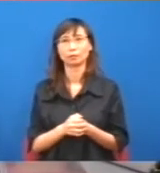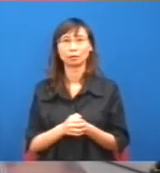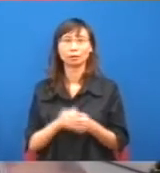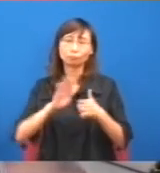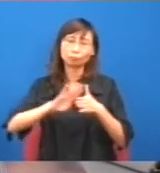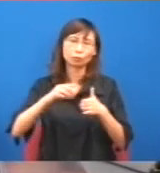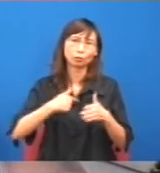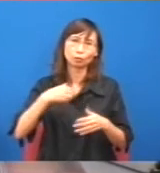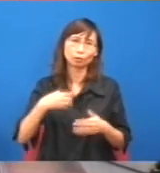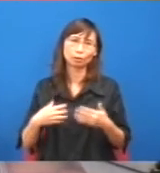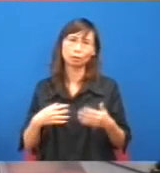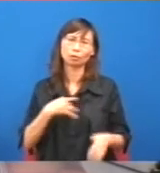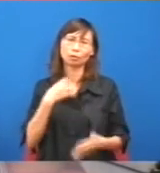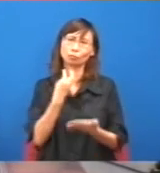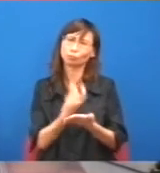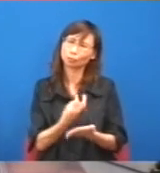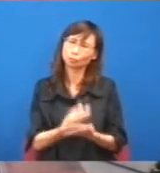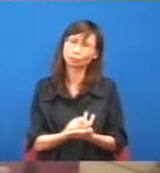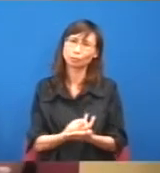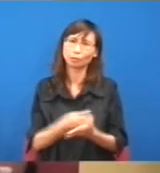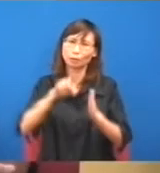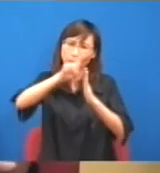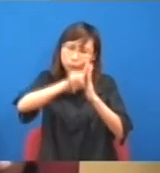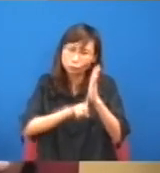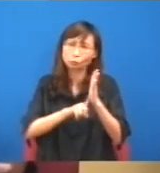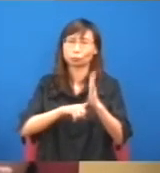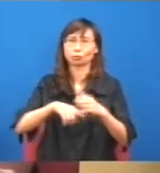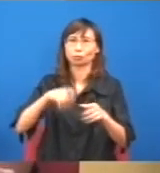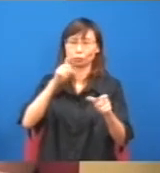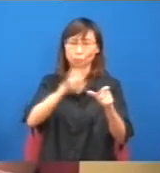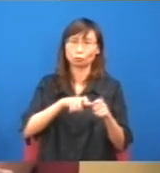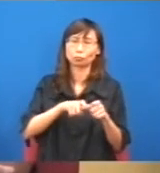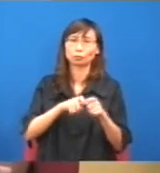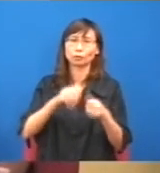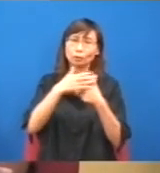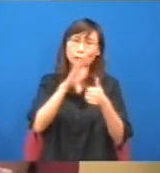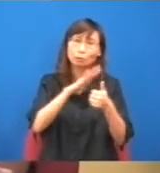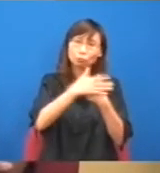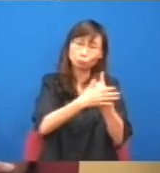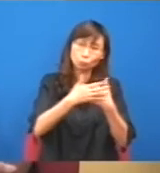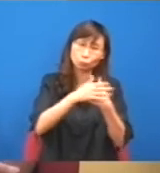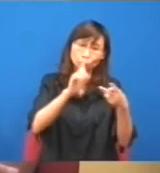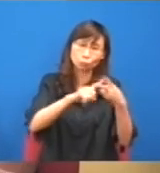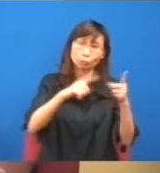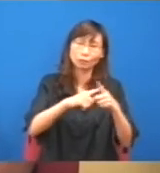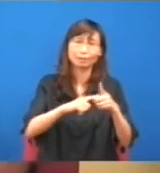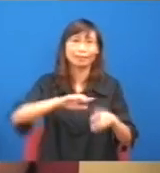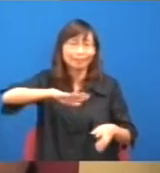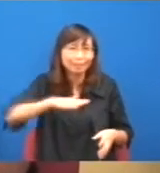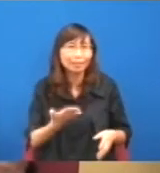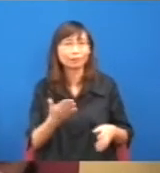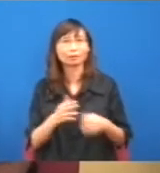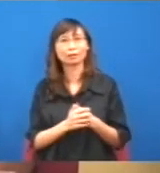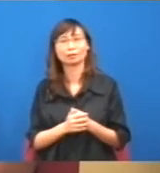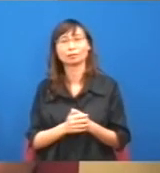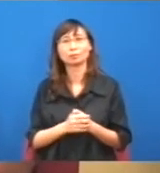我比較擔心一件事,如果最低工資是保障工人,但到頭來,結果就是,最低工資,反而是剝術